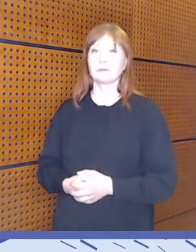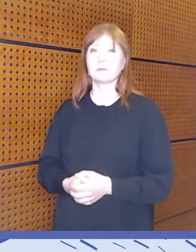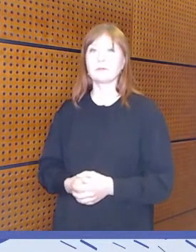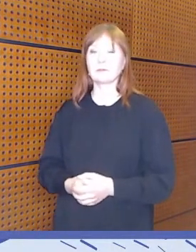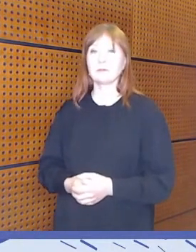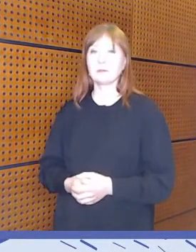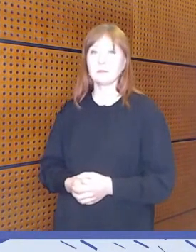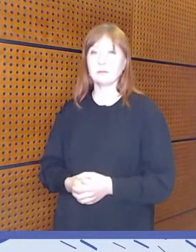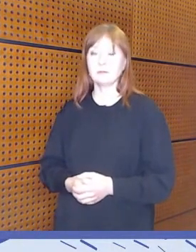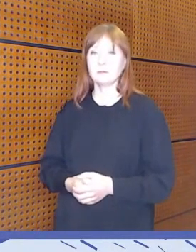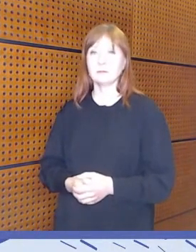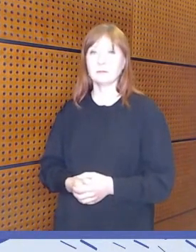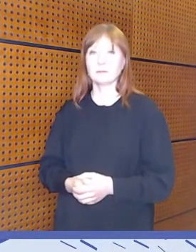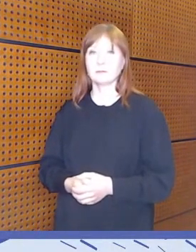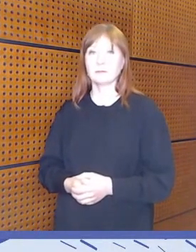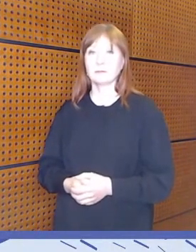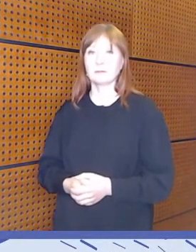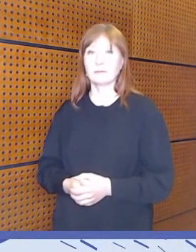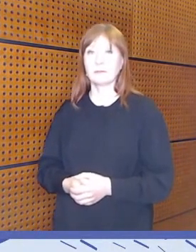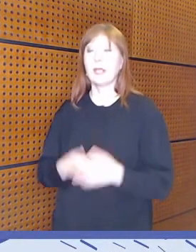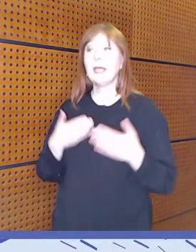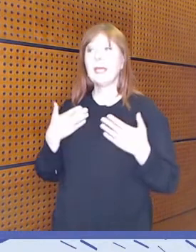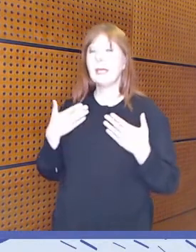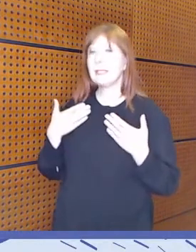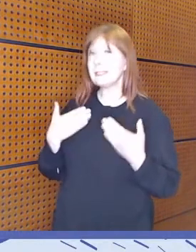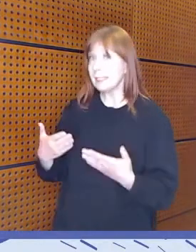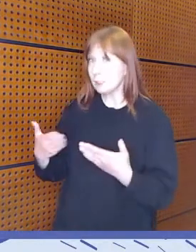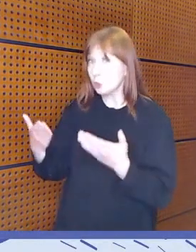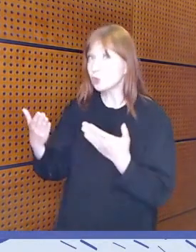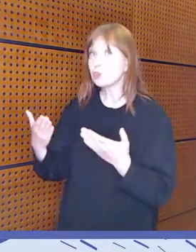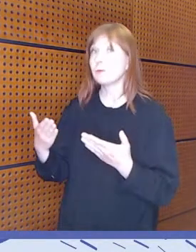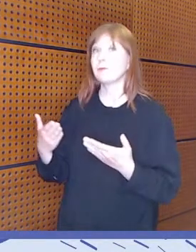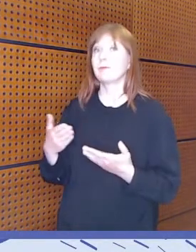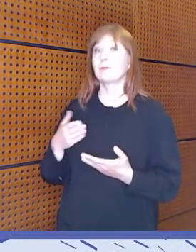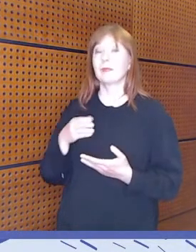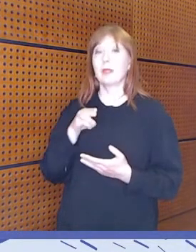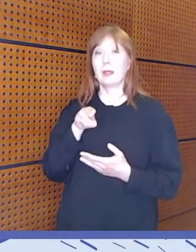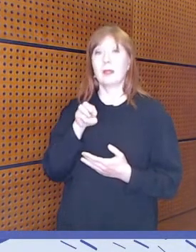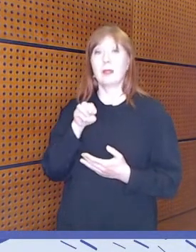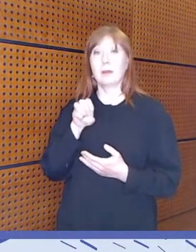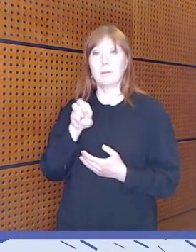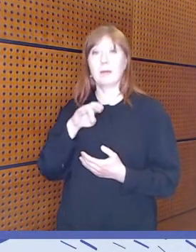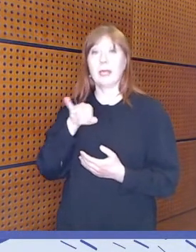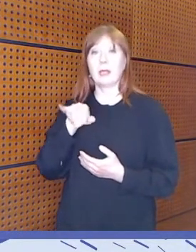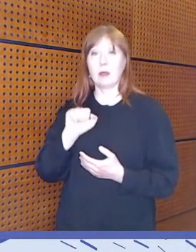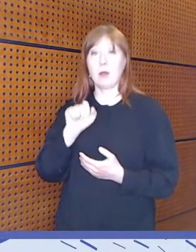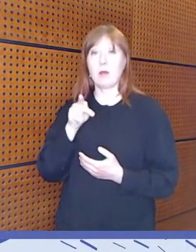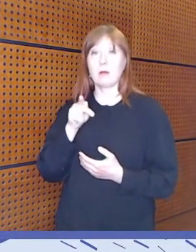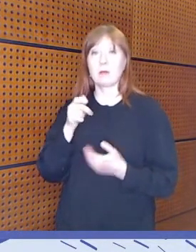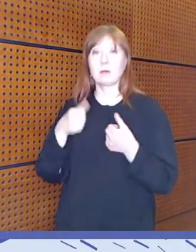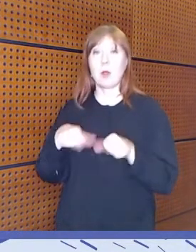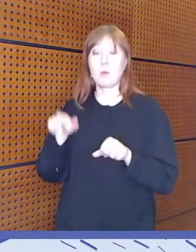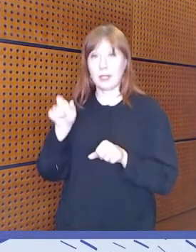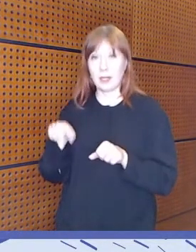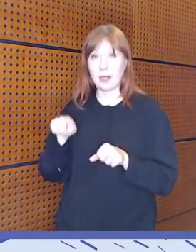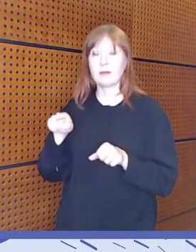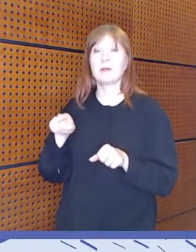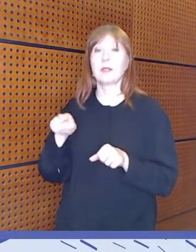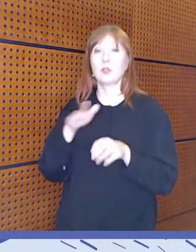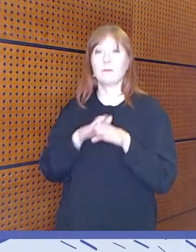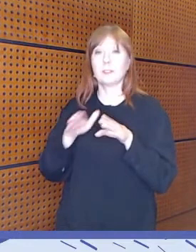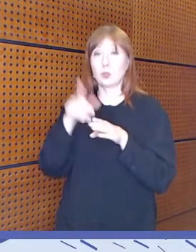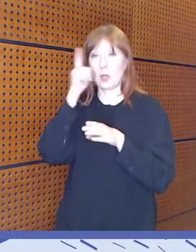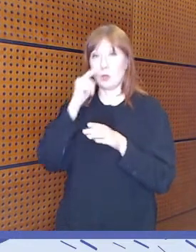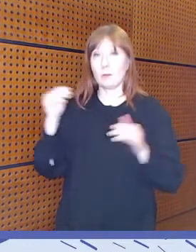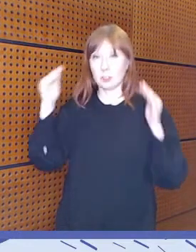Jees, Merja, ole hyvä. Kiitos. Eli kauppisen Merja opettajankoulutuslaitokselta Jyväskylän yliopistosta.